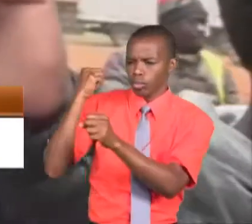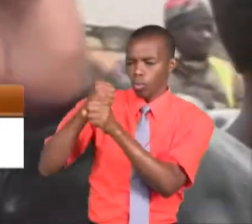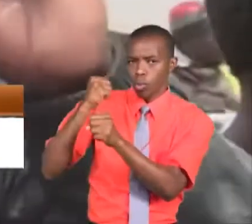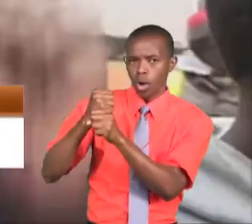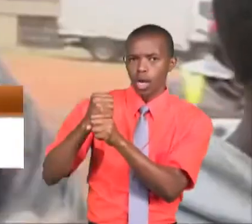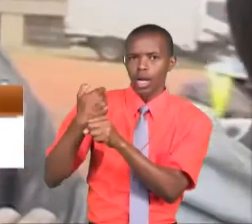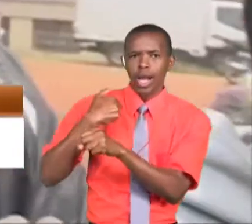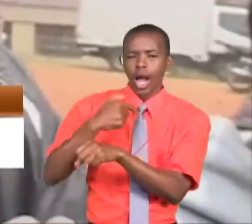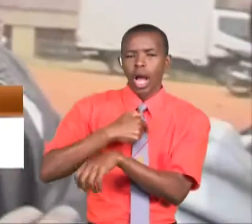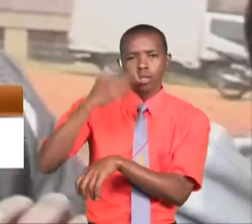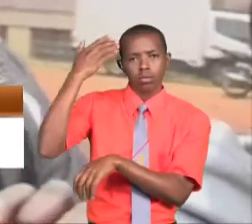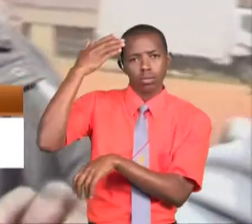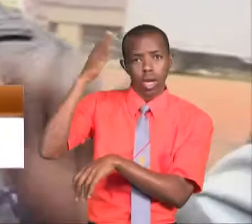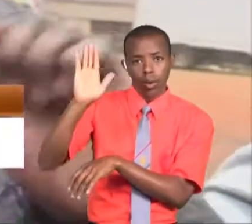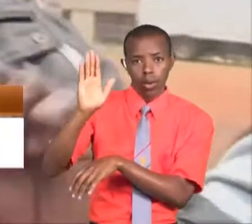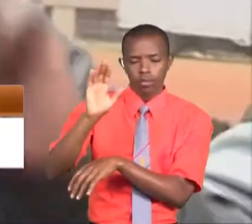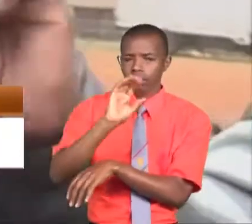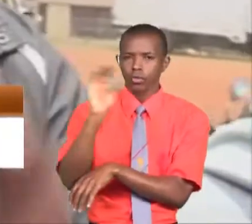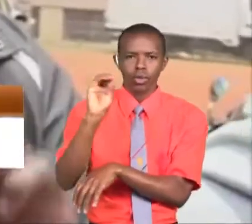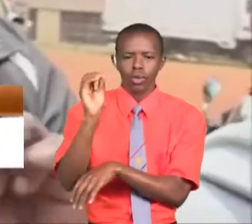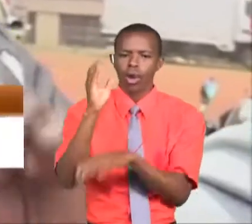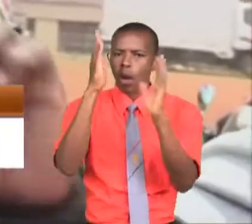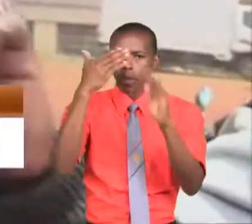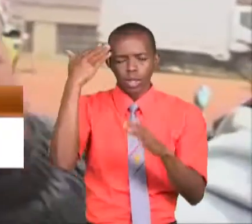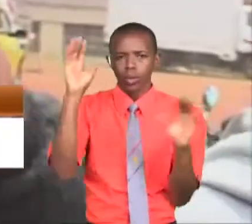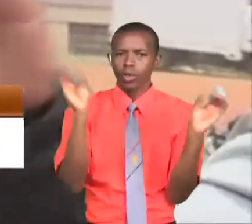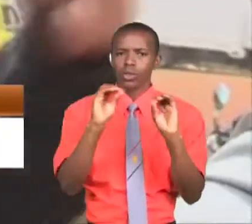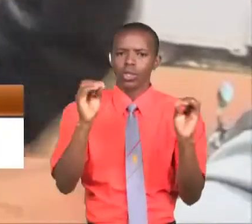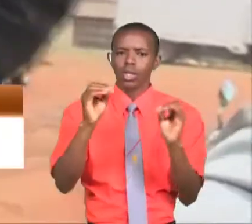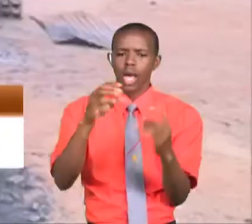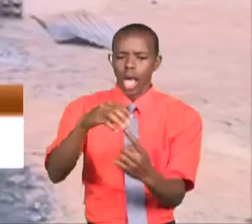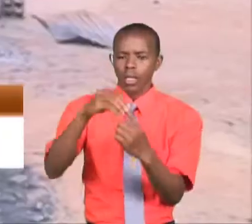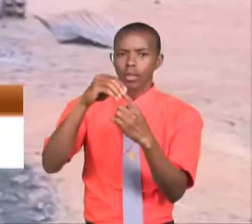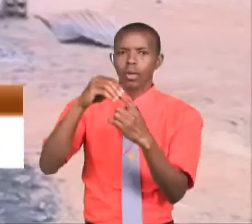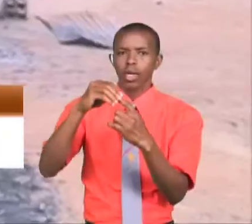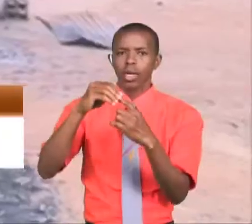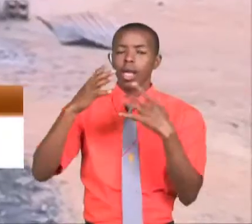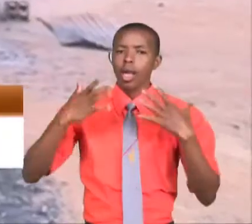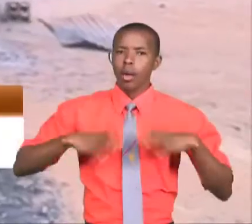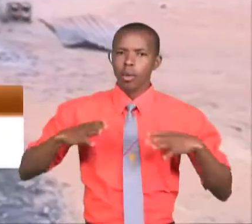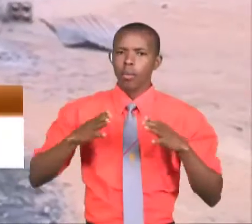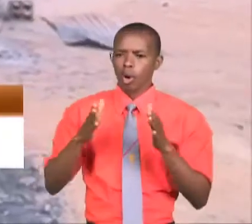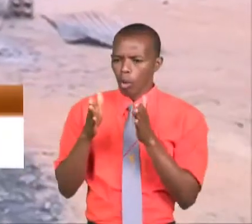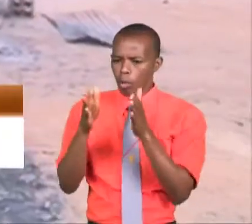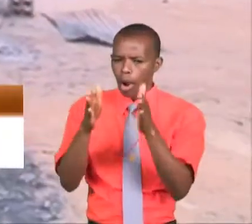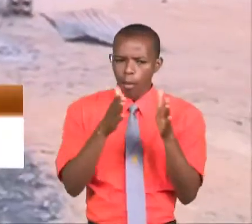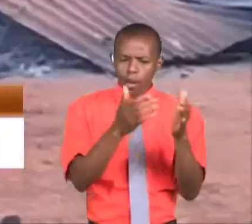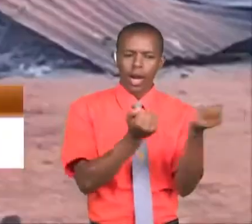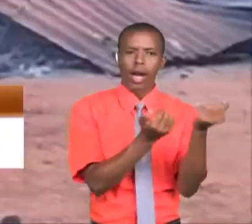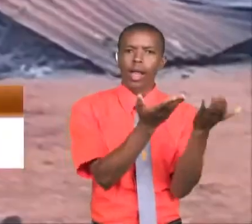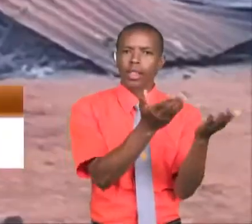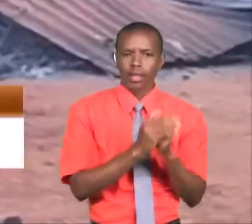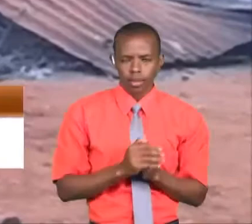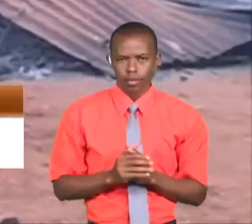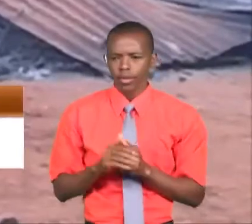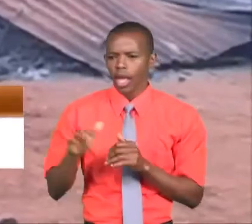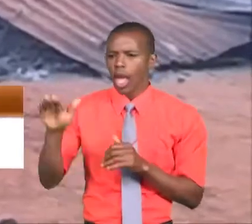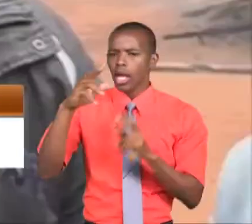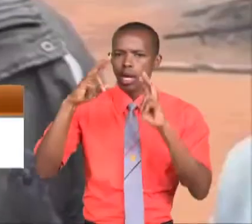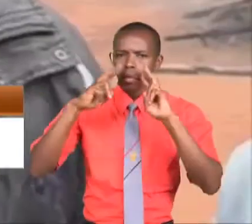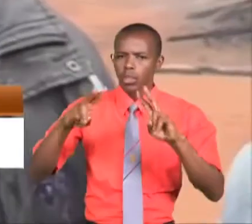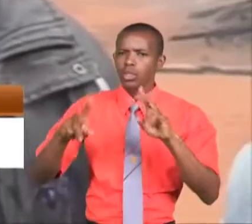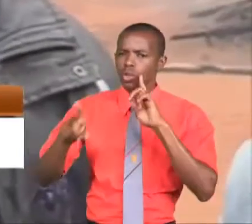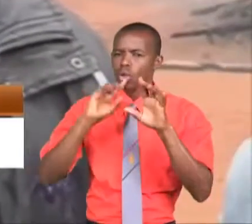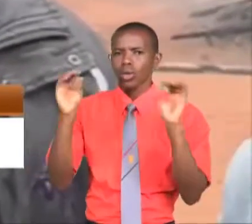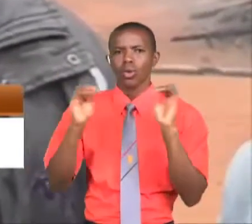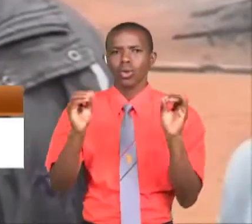we are not aware And nobody is aware Especially those people we used to park here We have anasema nini area MP is not talking Nobody